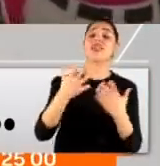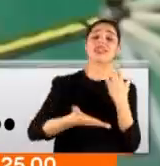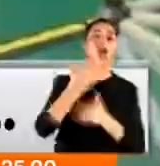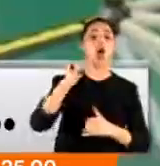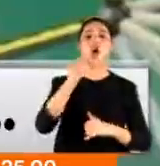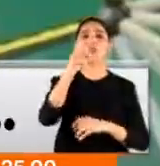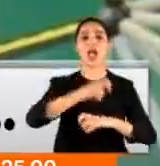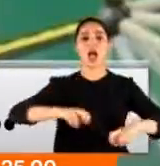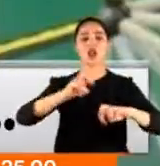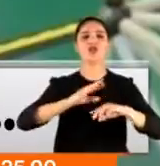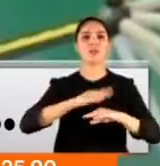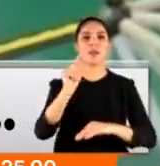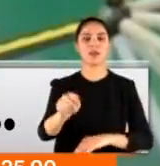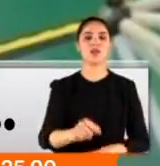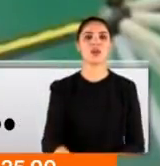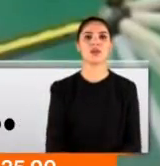yapılacak.